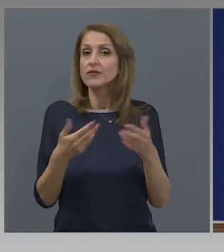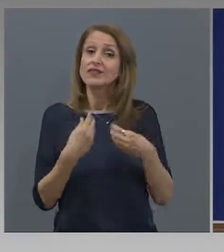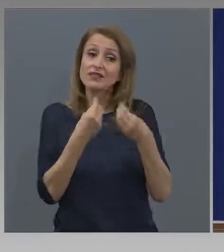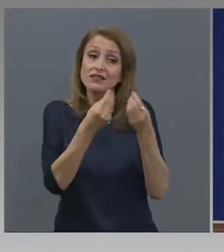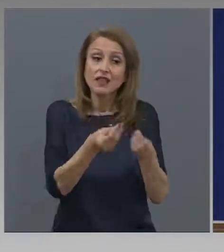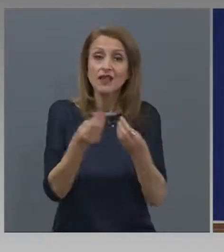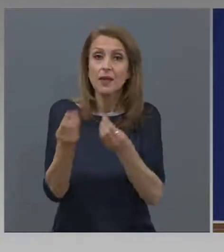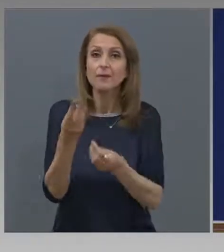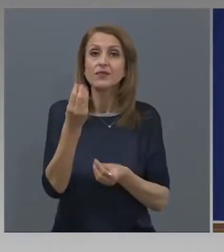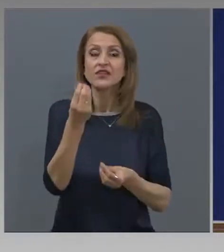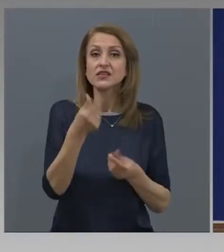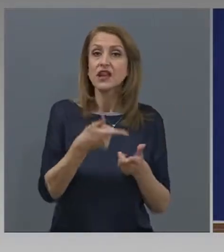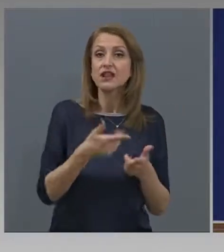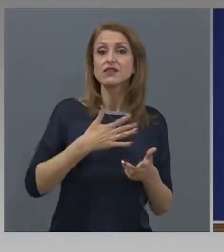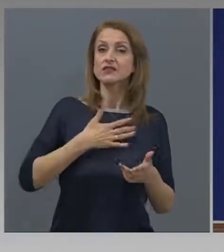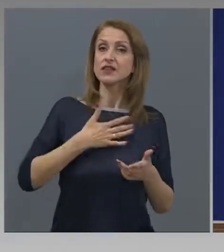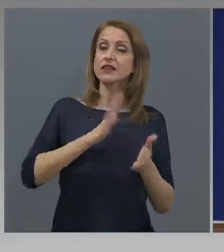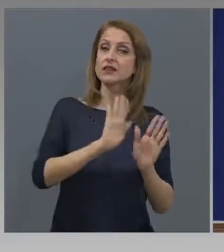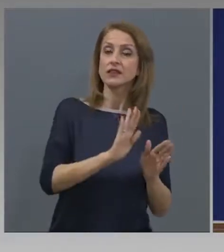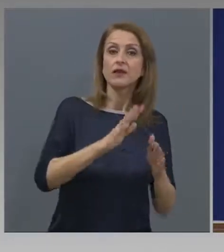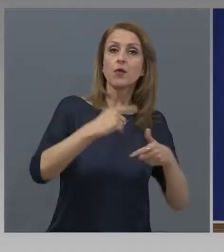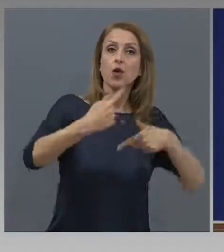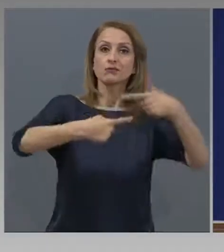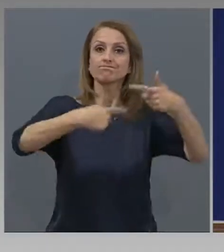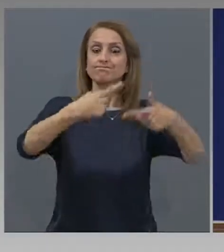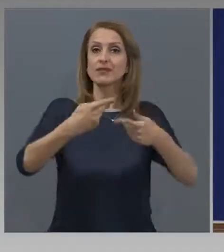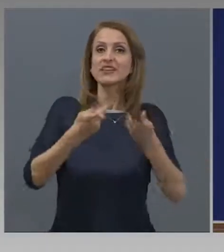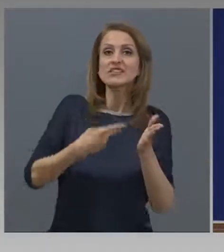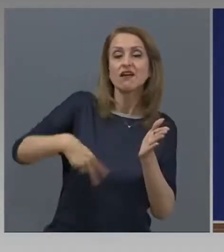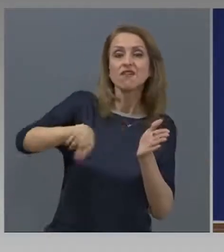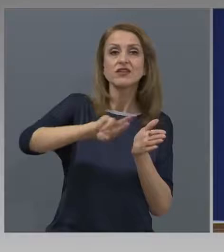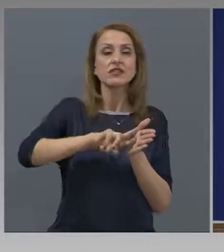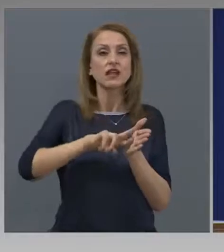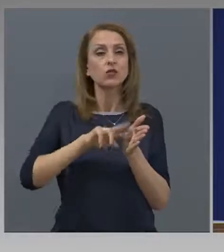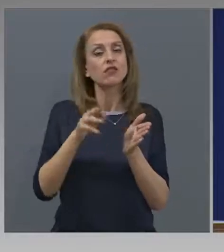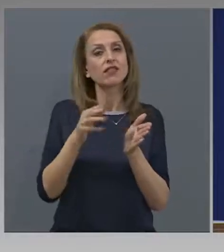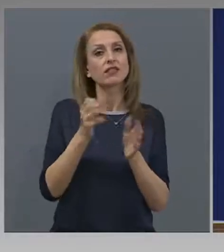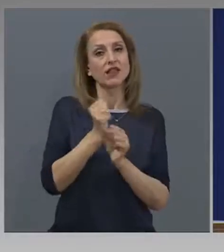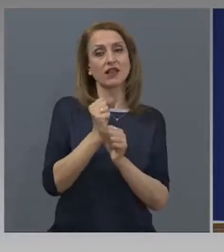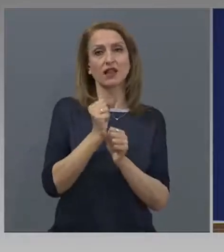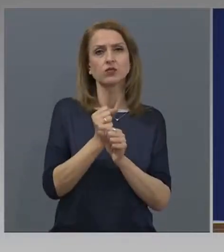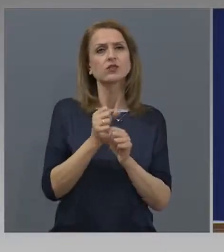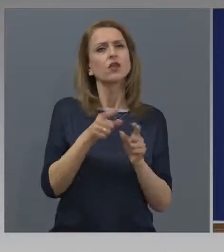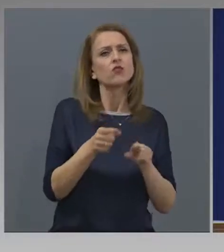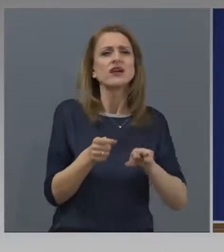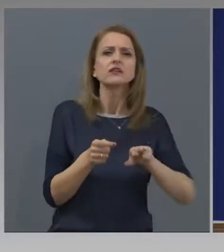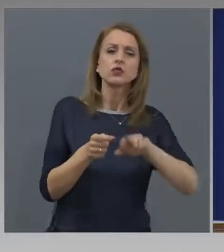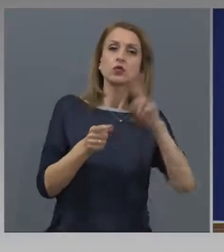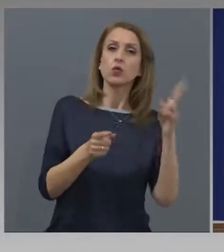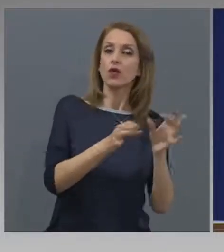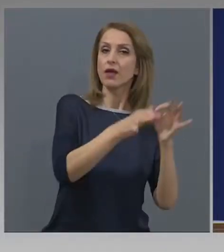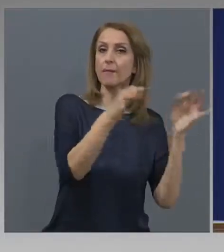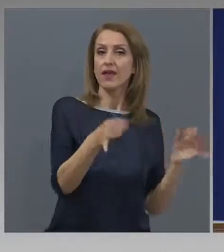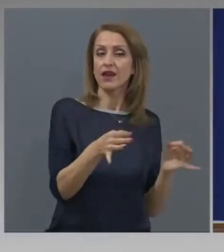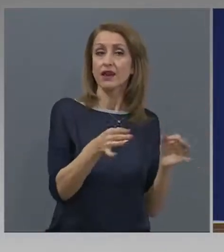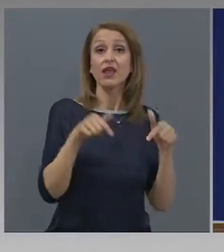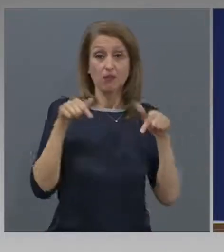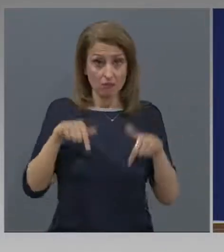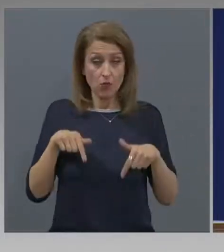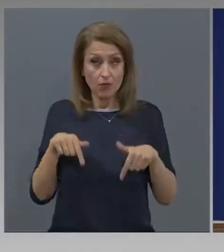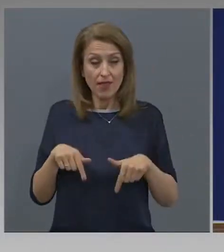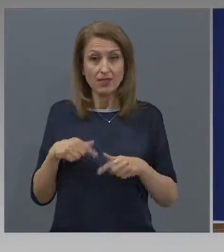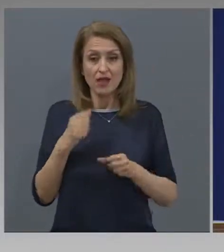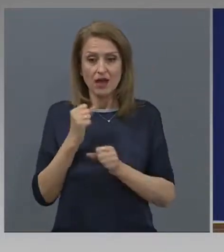да получат средства за ликвидност. За ликвидност, за да могат да се възстановят бързо дейността. Това са други економически мерки, които в момента се